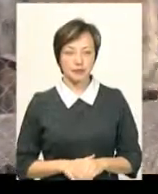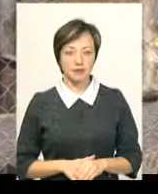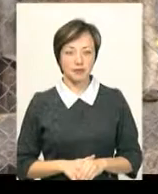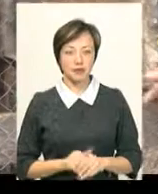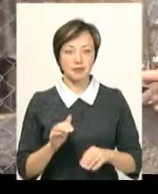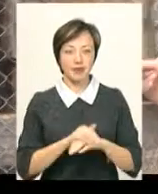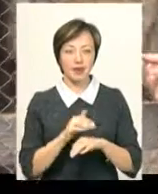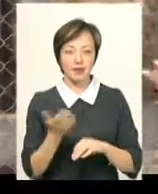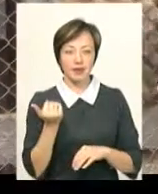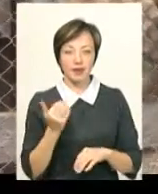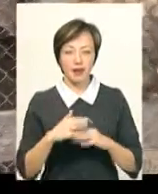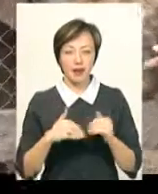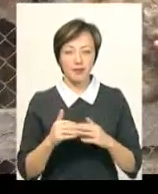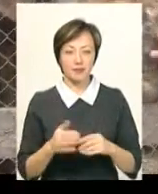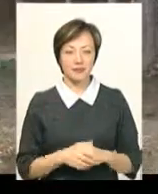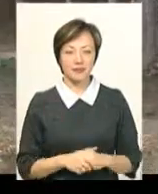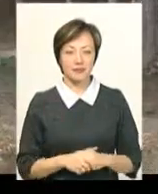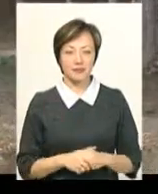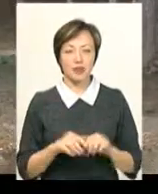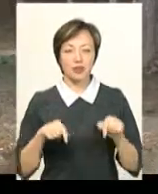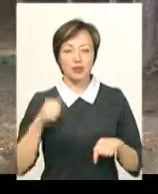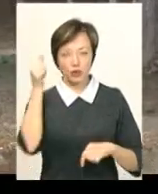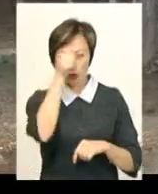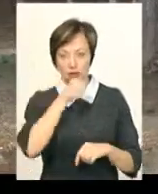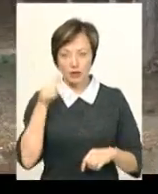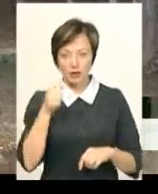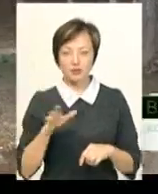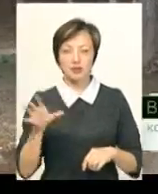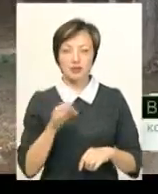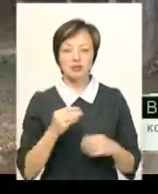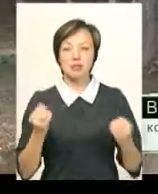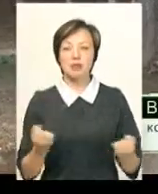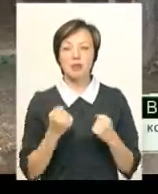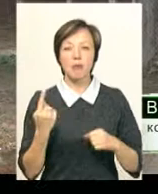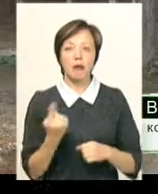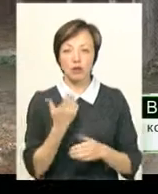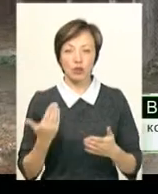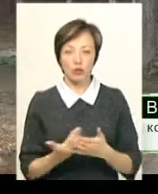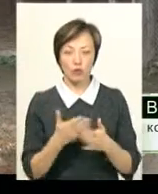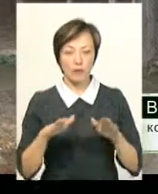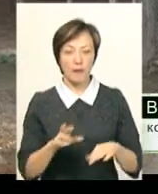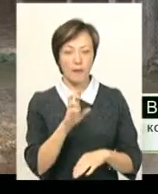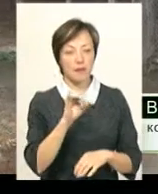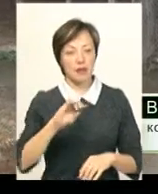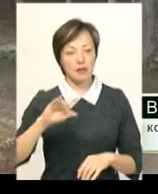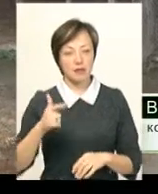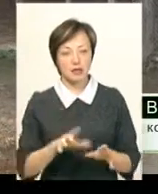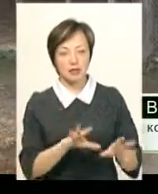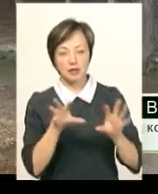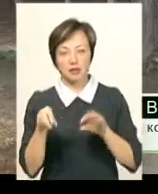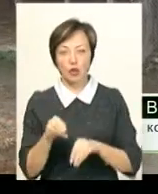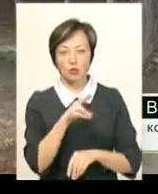Молодець, лапку дайте. Ось так, молодець. Цьогоріч ці хижаки зимуватимуть вперше на новому місці. У березні їх переселили з